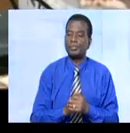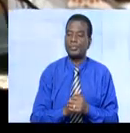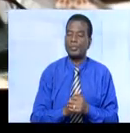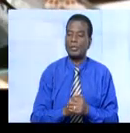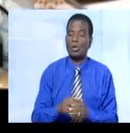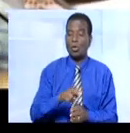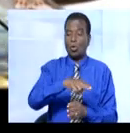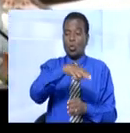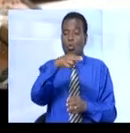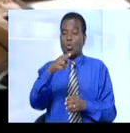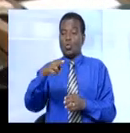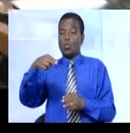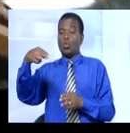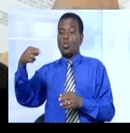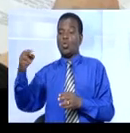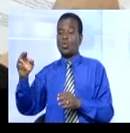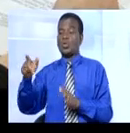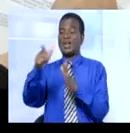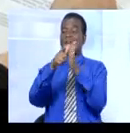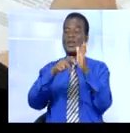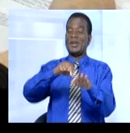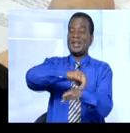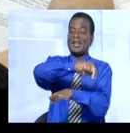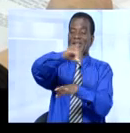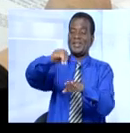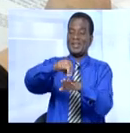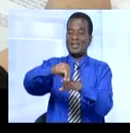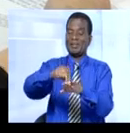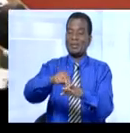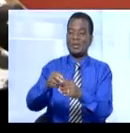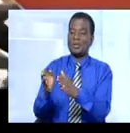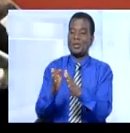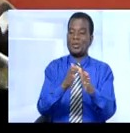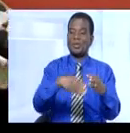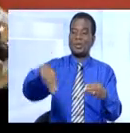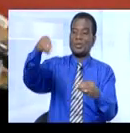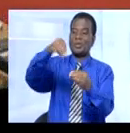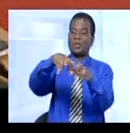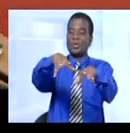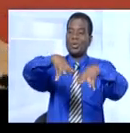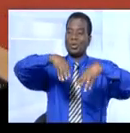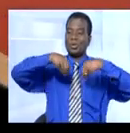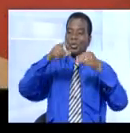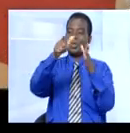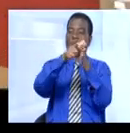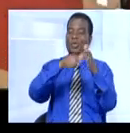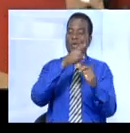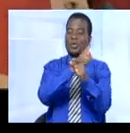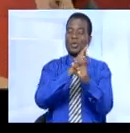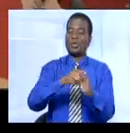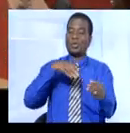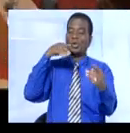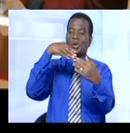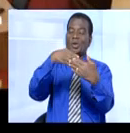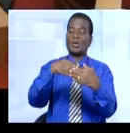Harmoniser les lois nationales avec les instruments internationaux élaborer, renforcer et adopter des lois qui garantissent l'accès à l